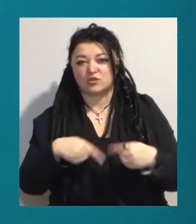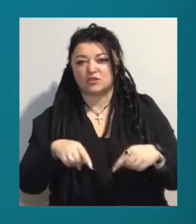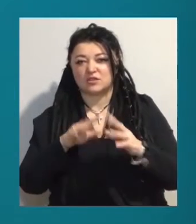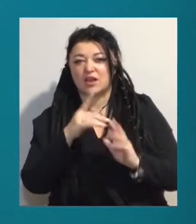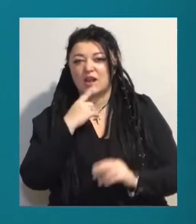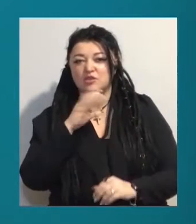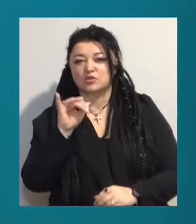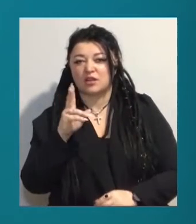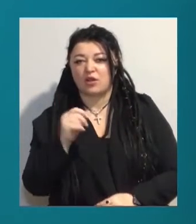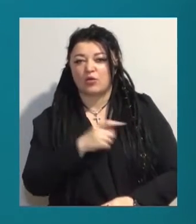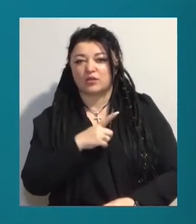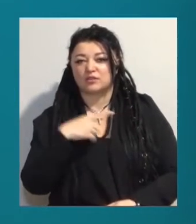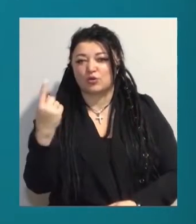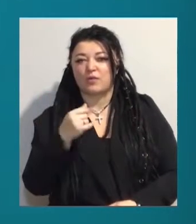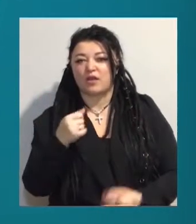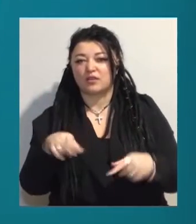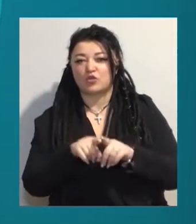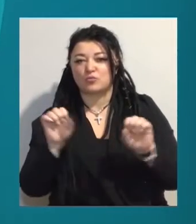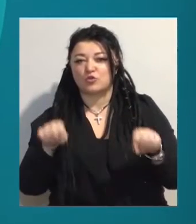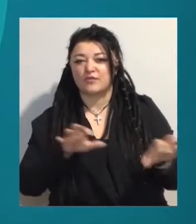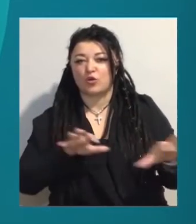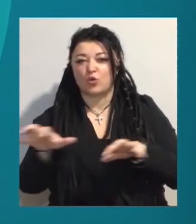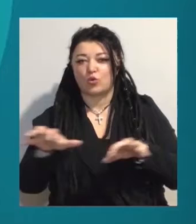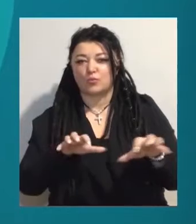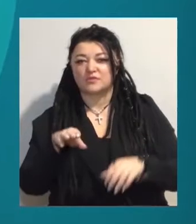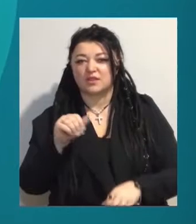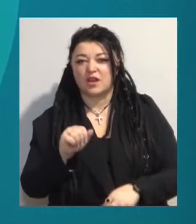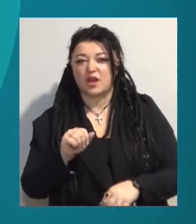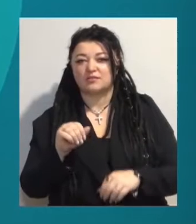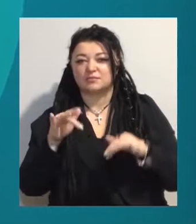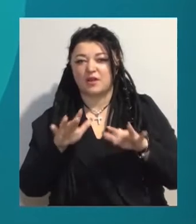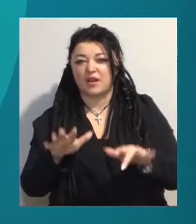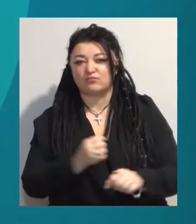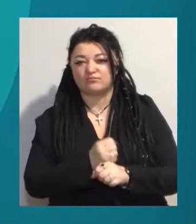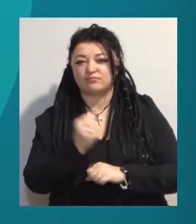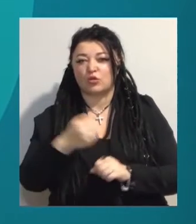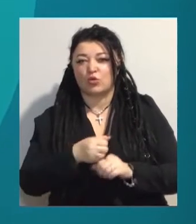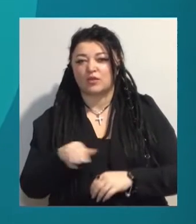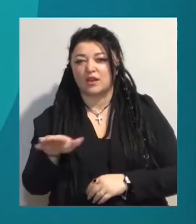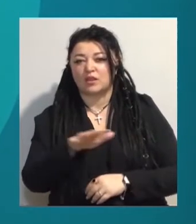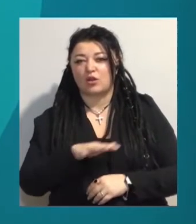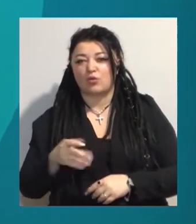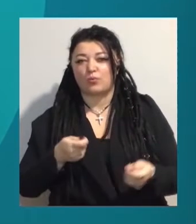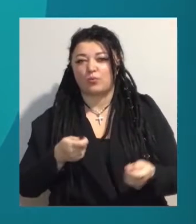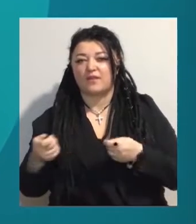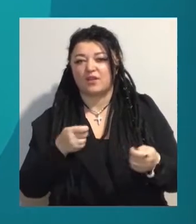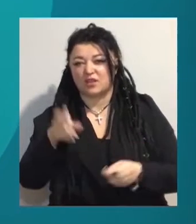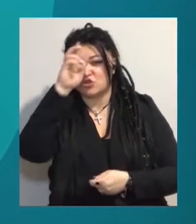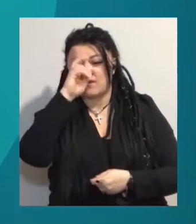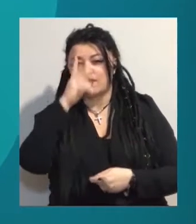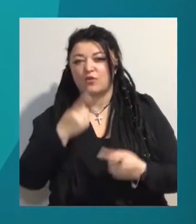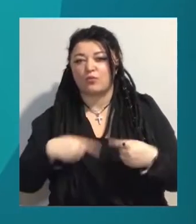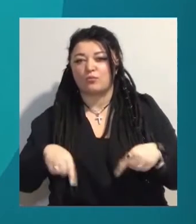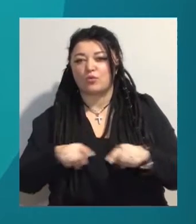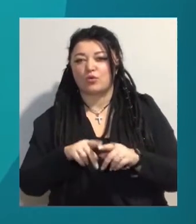області, а також можливої корупції там. Справу направили до Територіального управління Державного бюро розслідувань, що